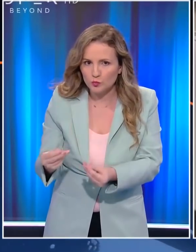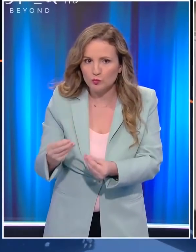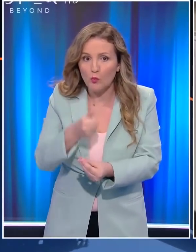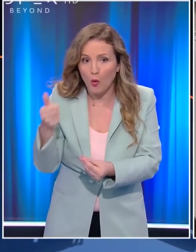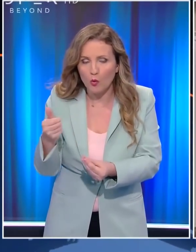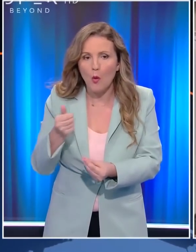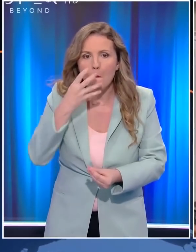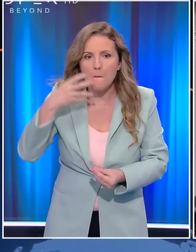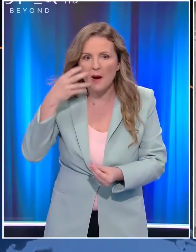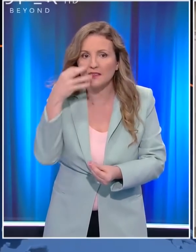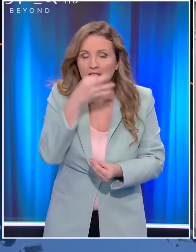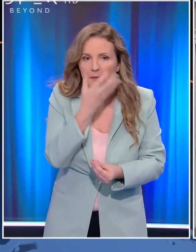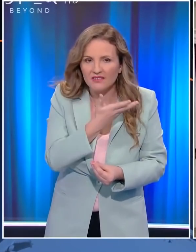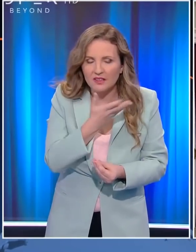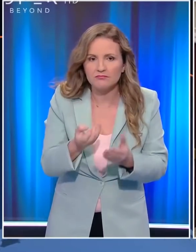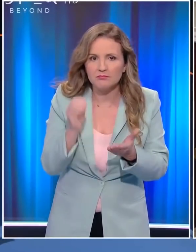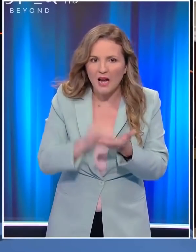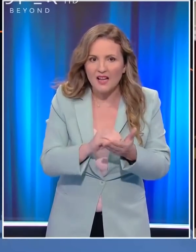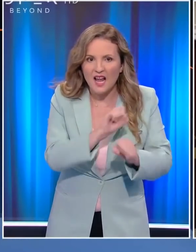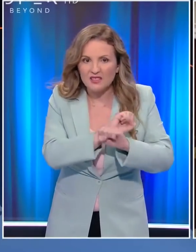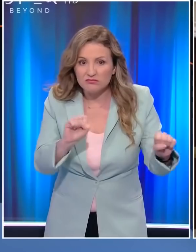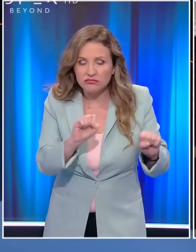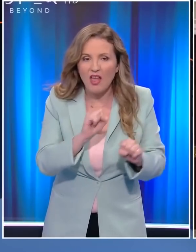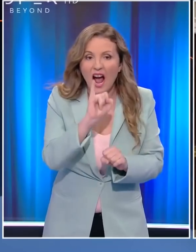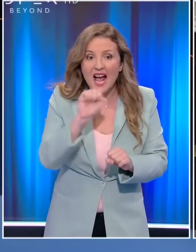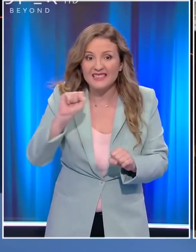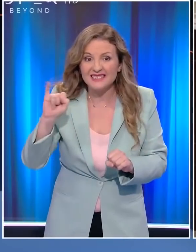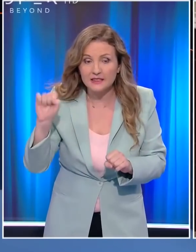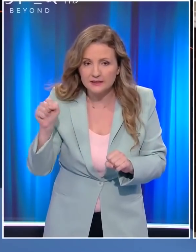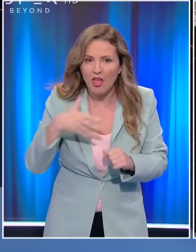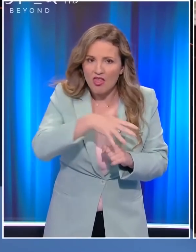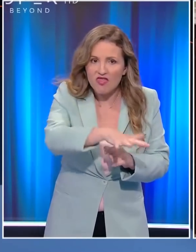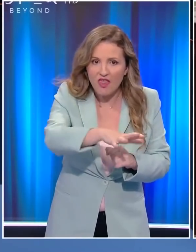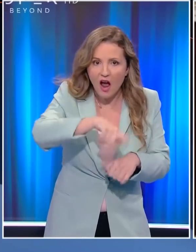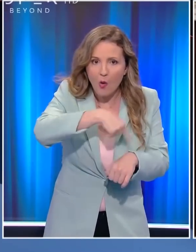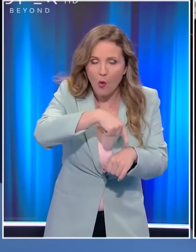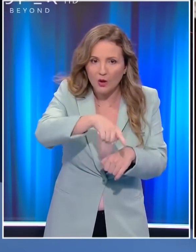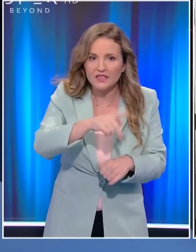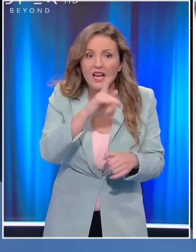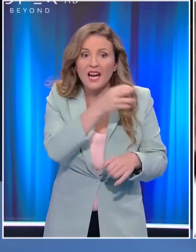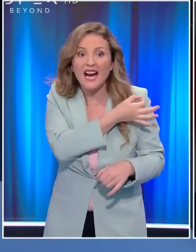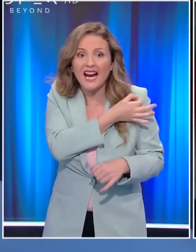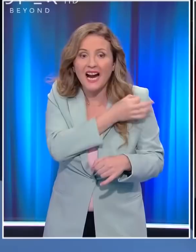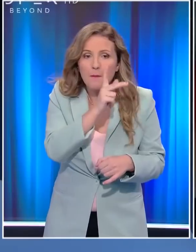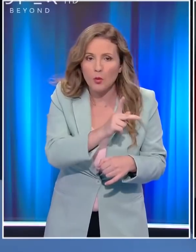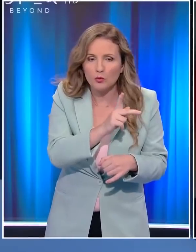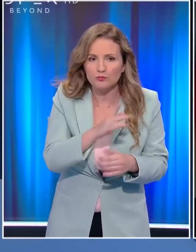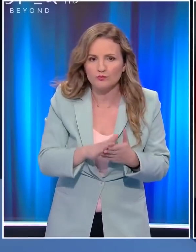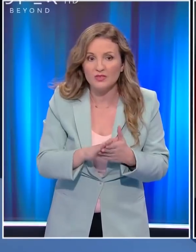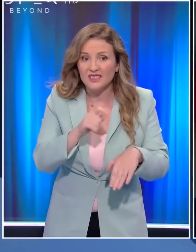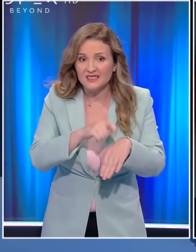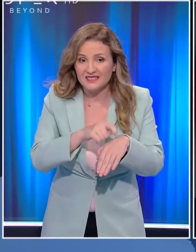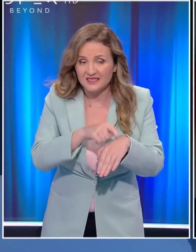πρόεδρος Μπάιντεν μιλά για ένα νέο τρομοκρατικό χτύπημα από τον Άισις του Κορασάν τις επόμενες ώρες στην Καμπούλ. Η κατάσταση στο